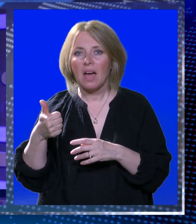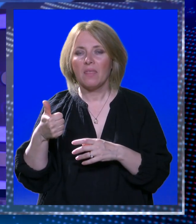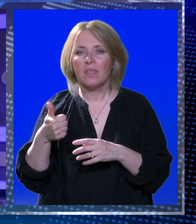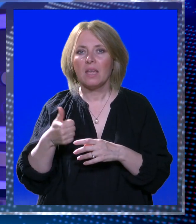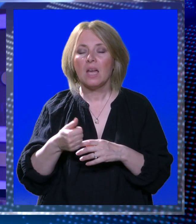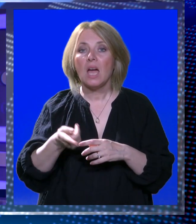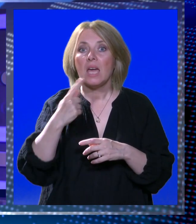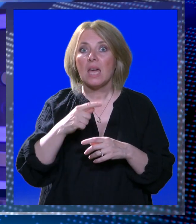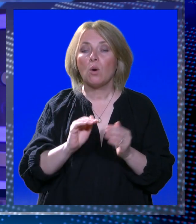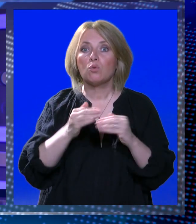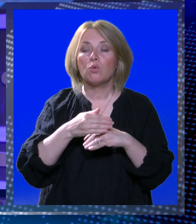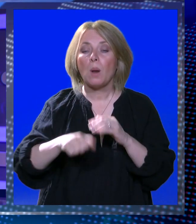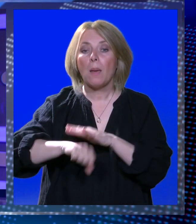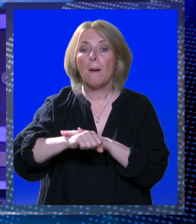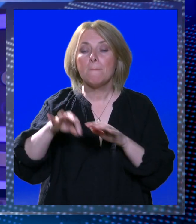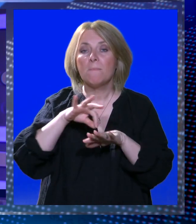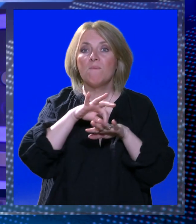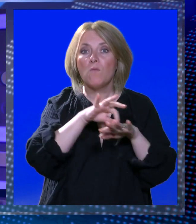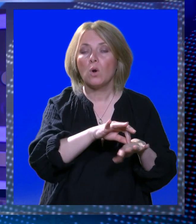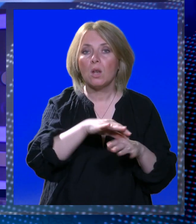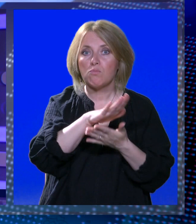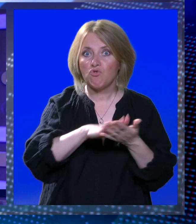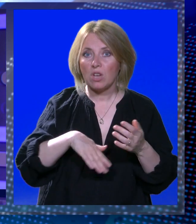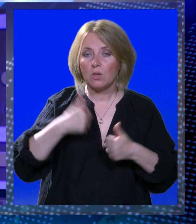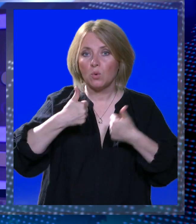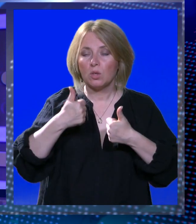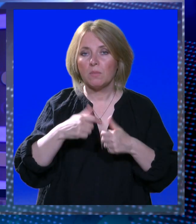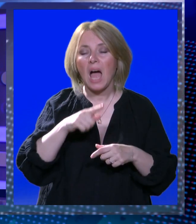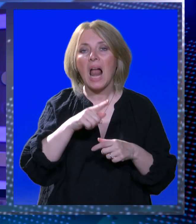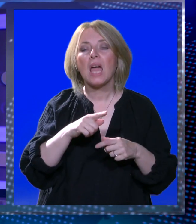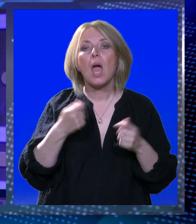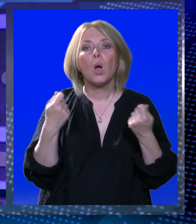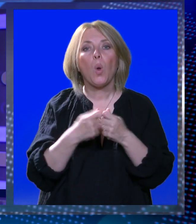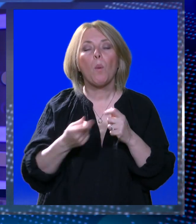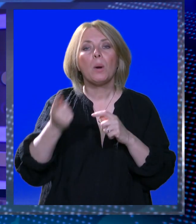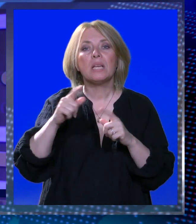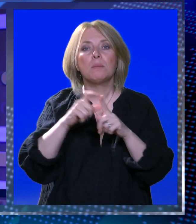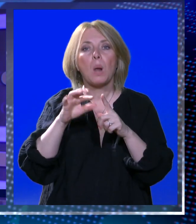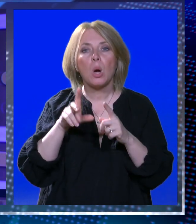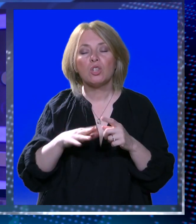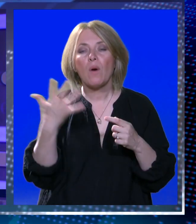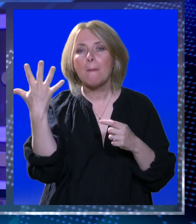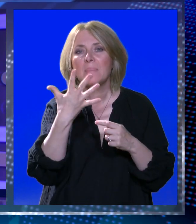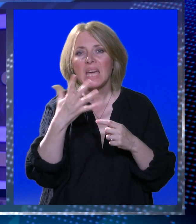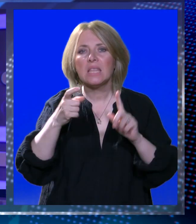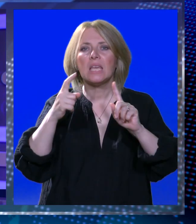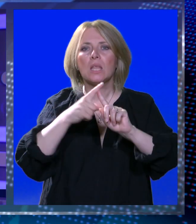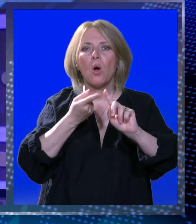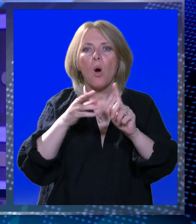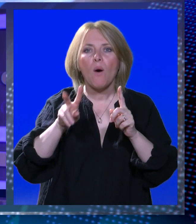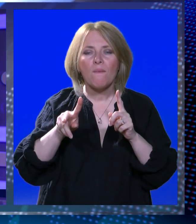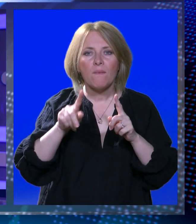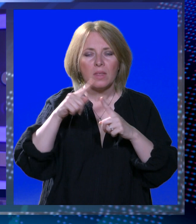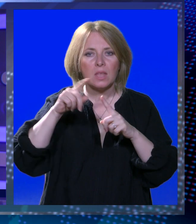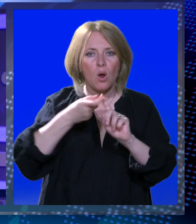poveli u ranoj fazi utakmice. Klubu iz Ploča, ovo je peti trofej pobjednika kupa, s kojim je osigurao